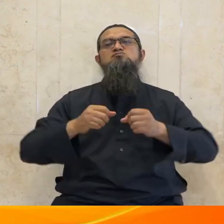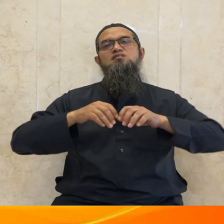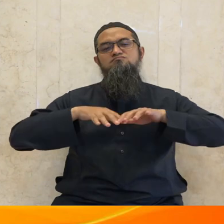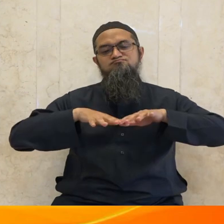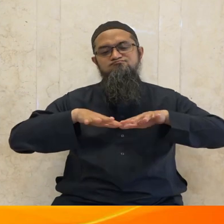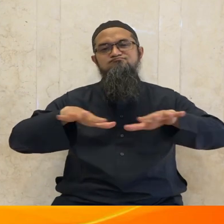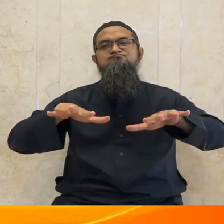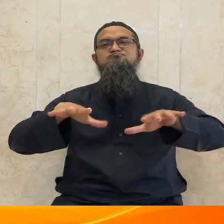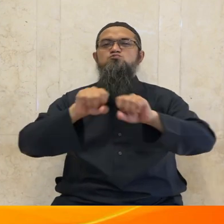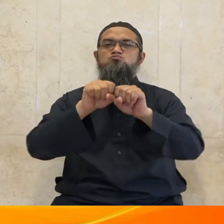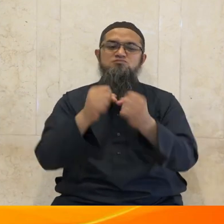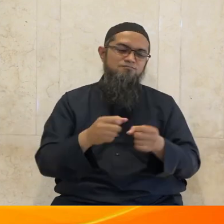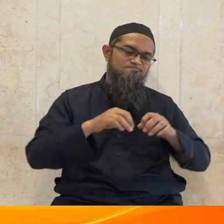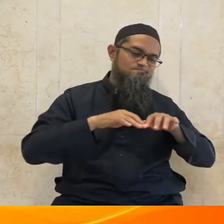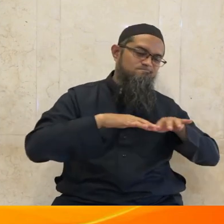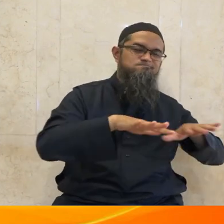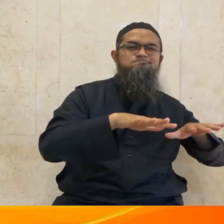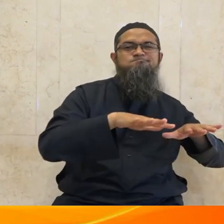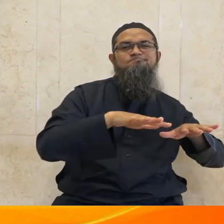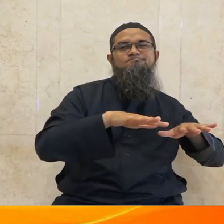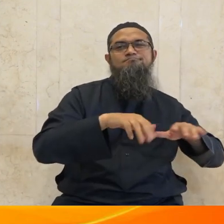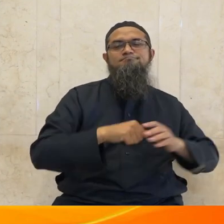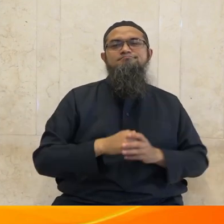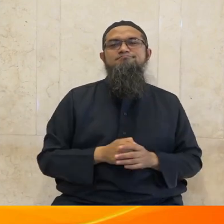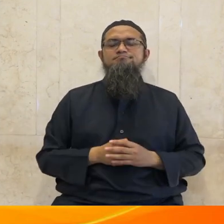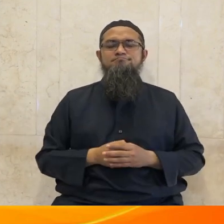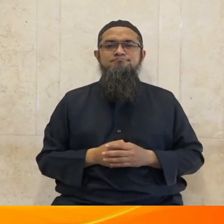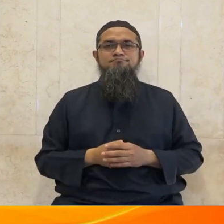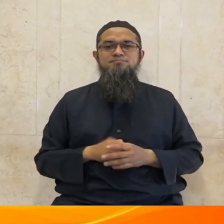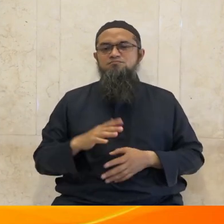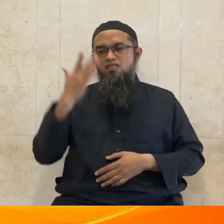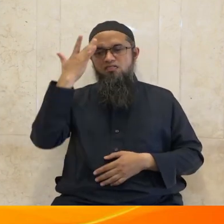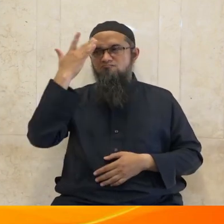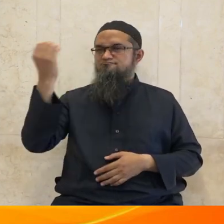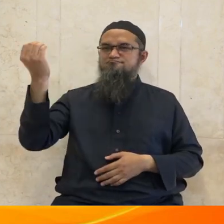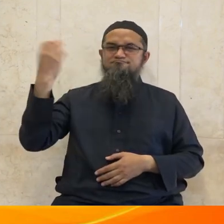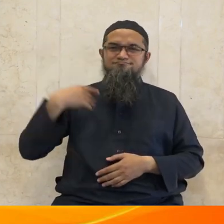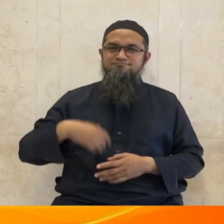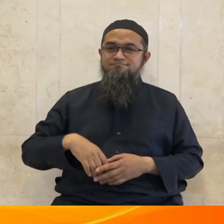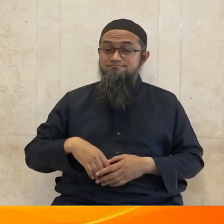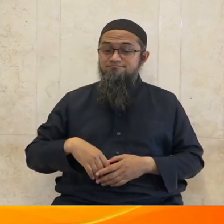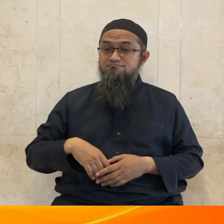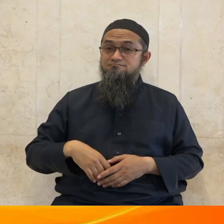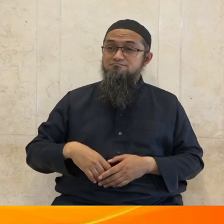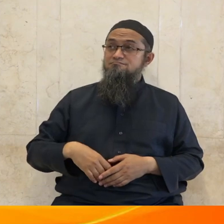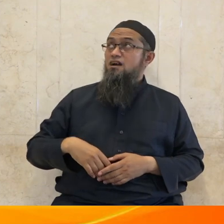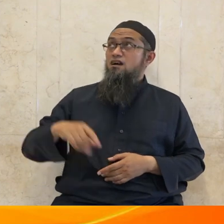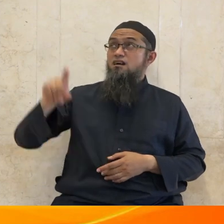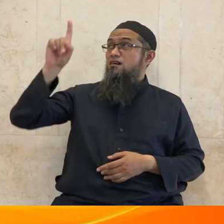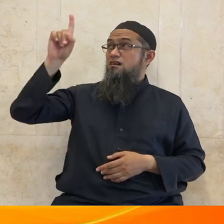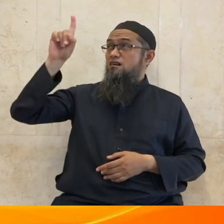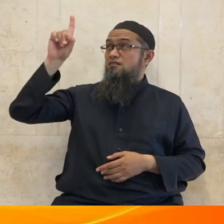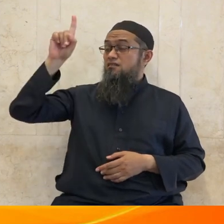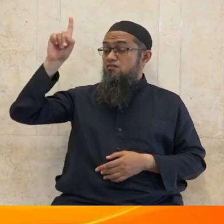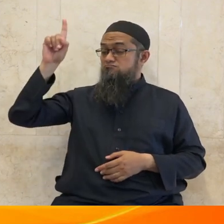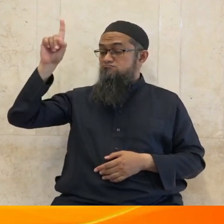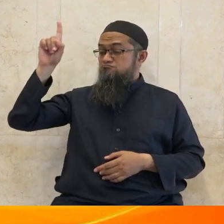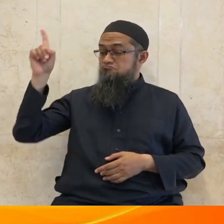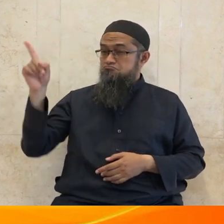perusahaan di dunia ini meninggalkan mengapekan petunjuk Allah dan juga mengapekan norma-norma kehidupan ini